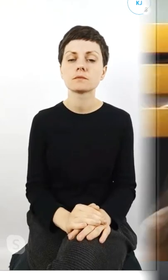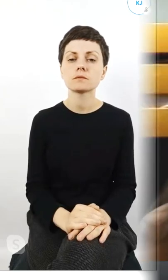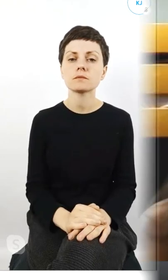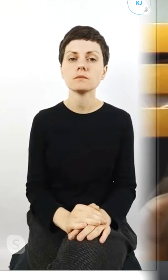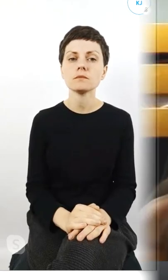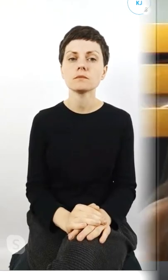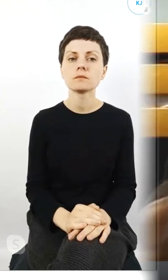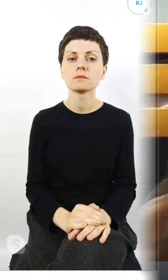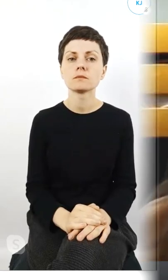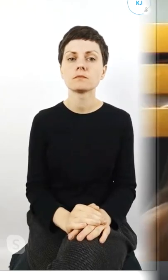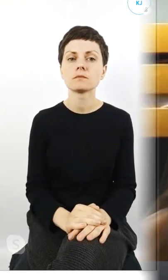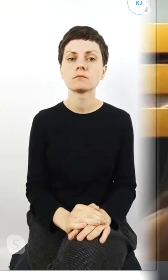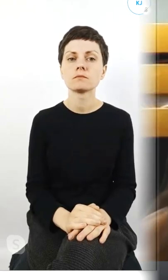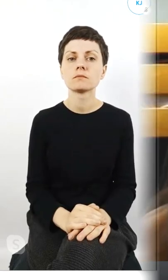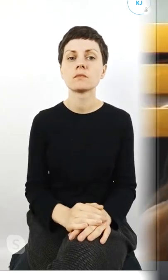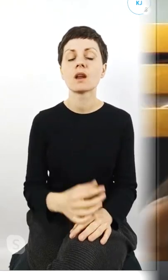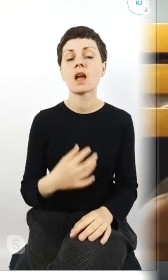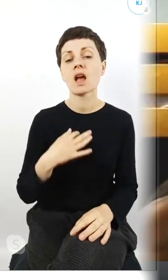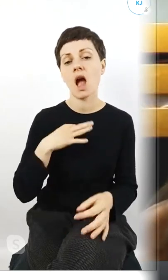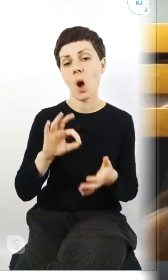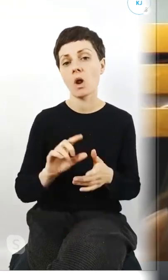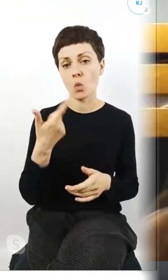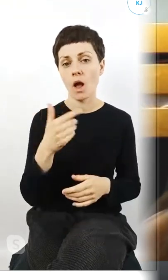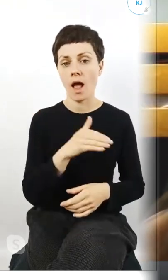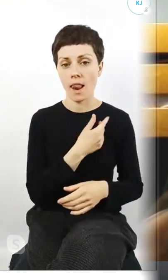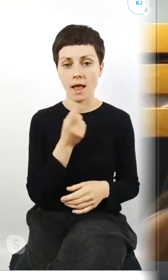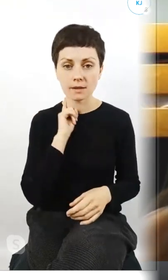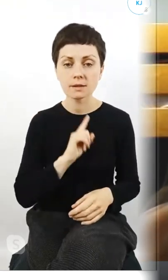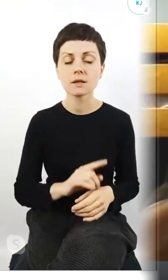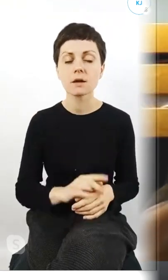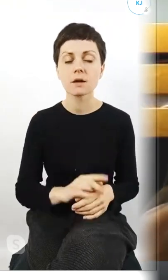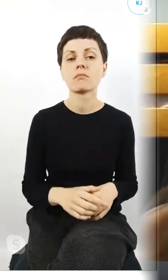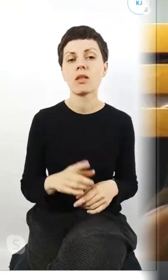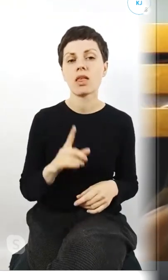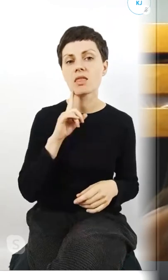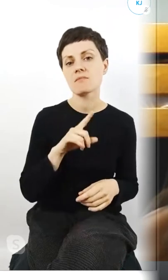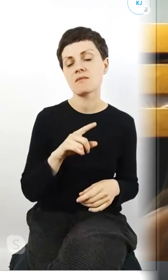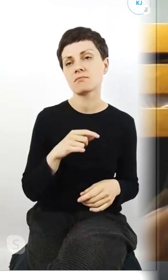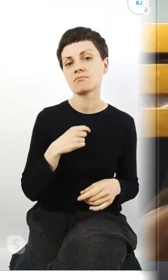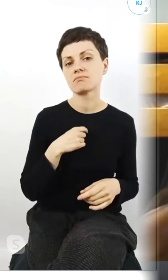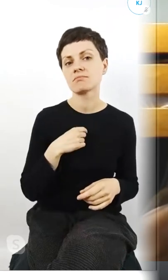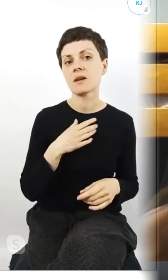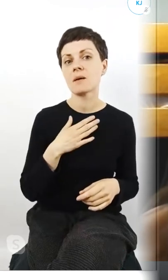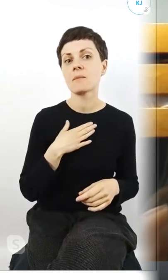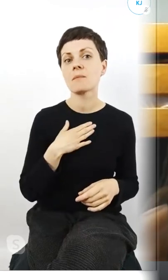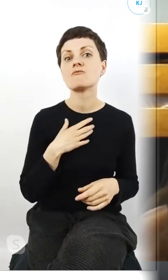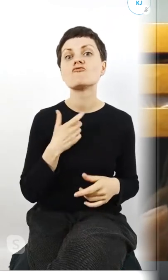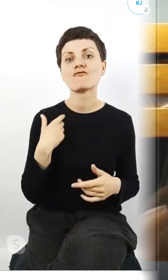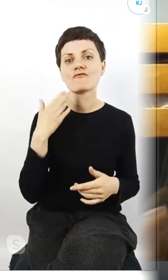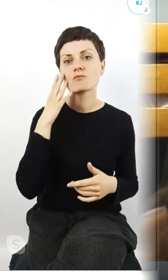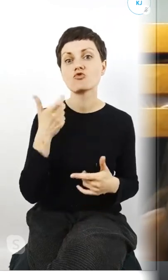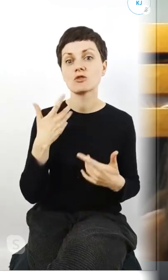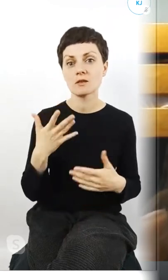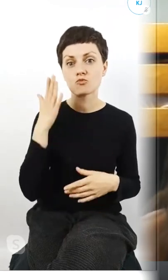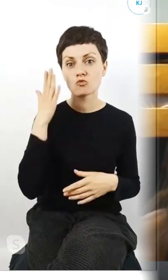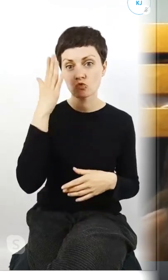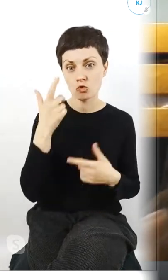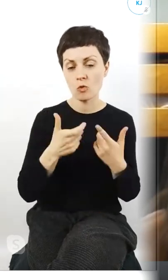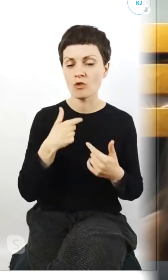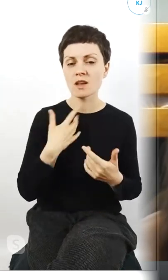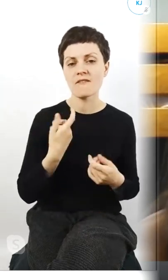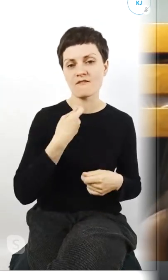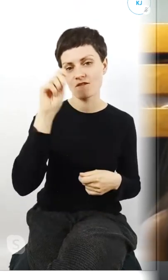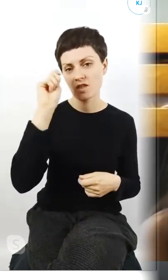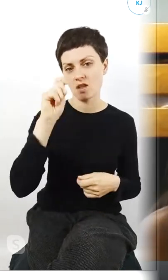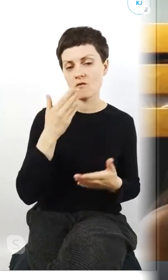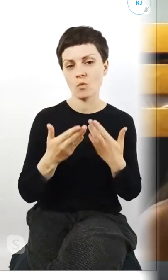To ja jestem w drugiej klasie liceu i tak naprawdę moją jedyną pewną, co ja chcę robić w przyszłości to jest wyjechać z Lublina i